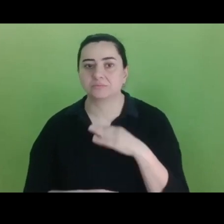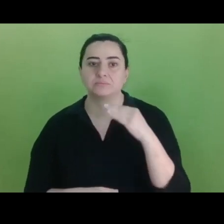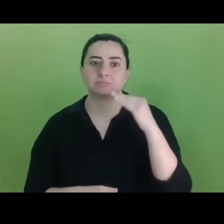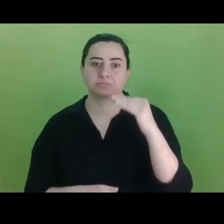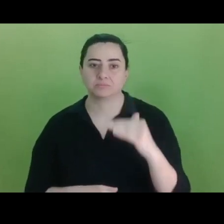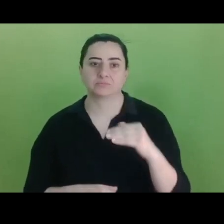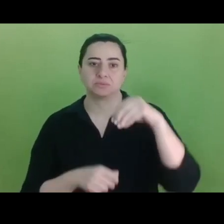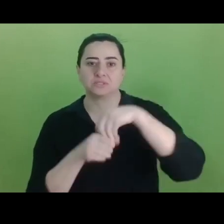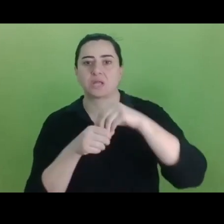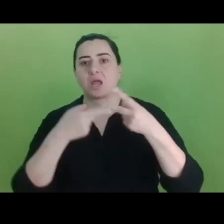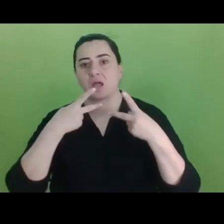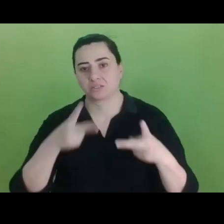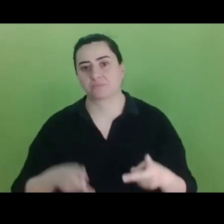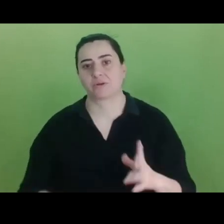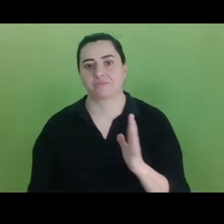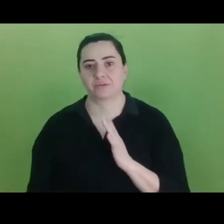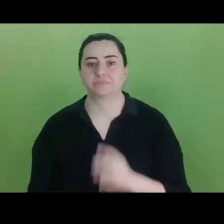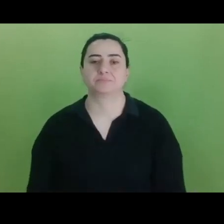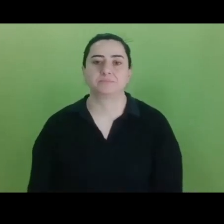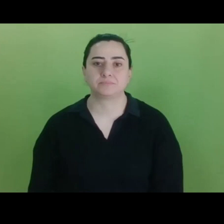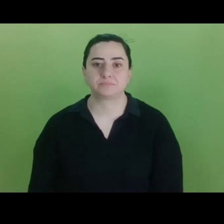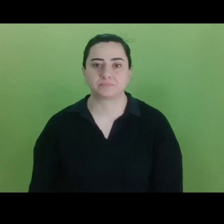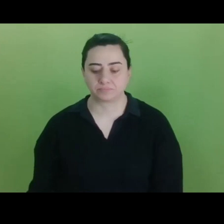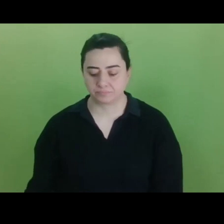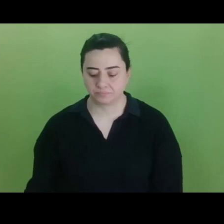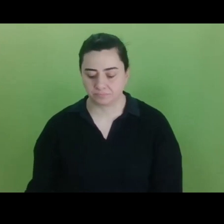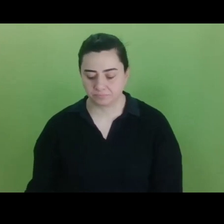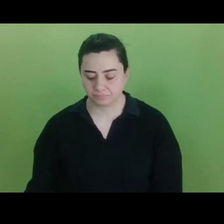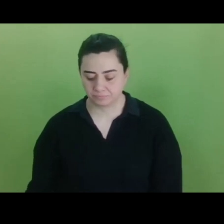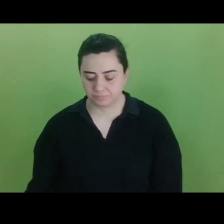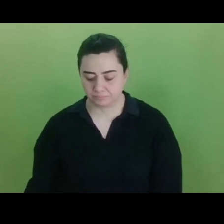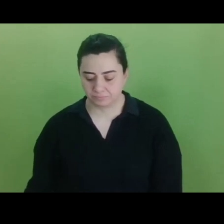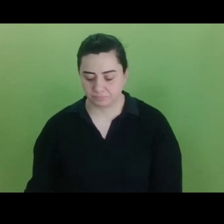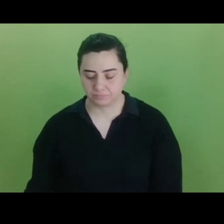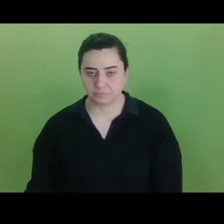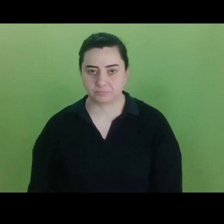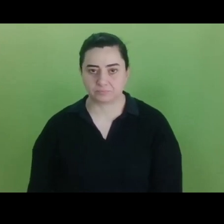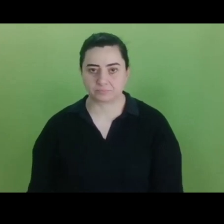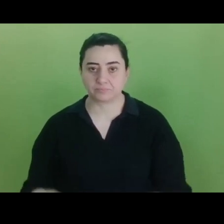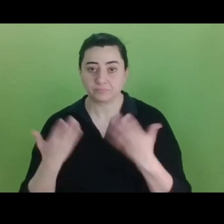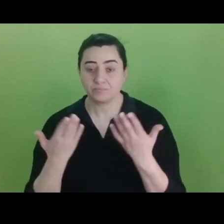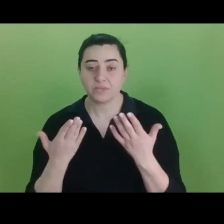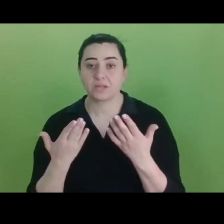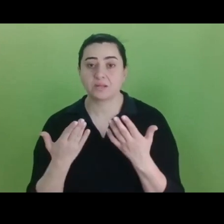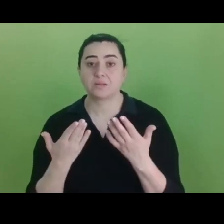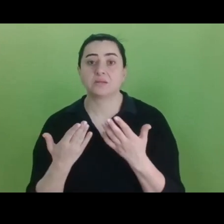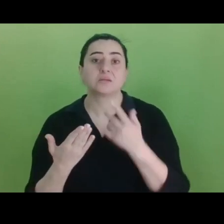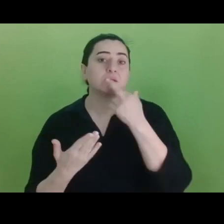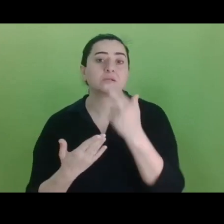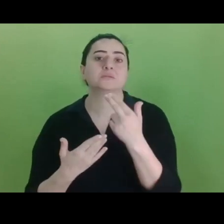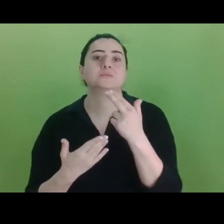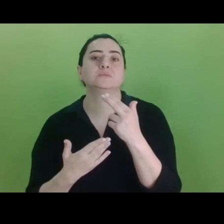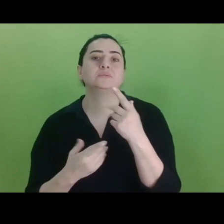Tüm detaylar başvuru rehberinde de var. Oraya yönlendireceğim doğrudan sizi. Veya etkilemek bu söz ve yetki